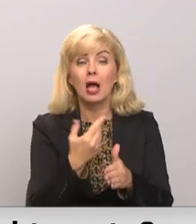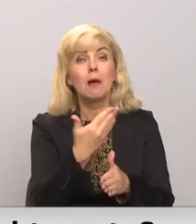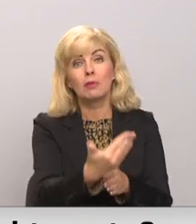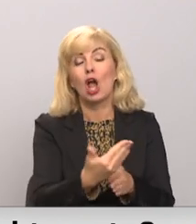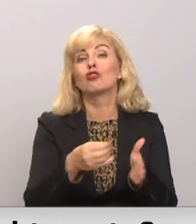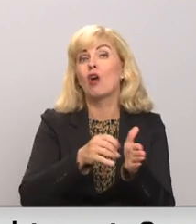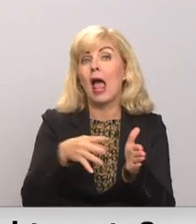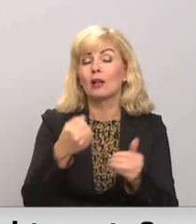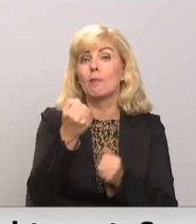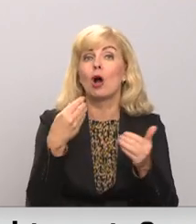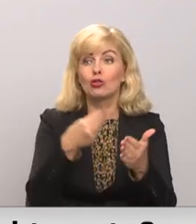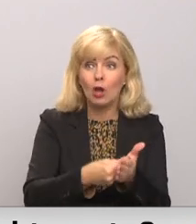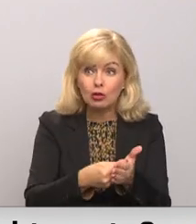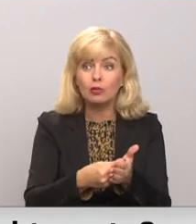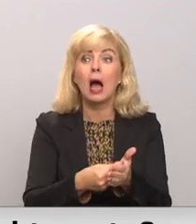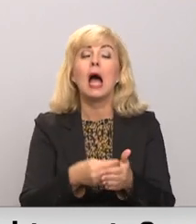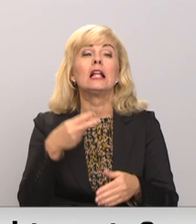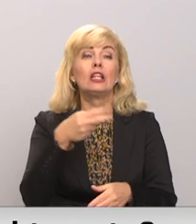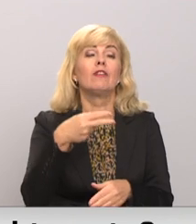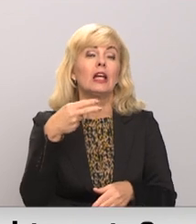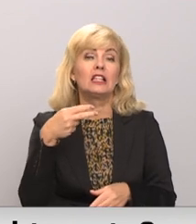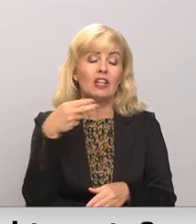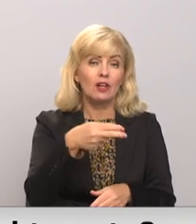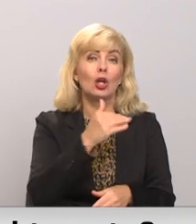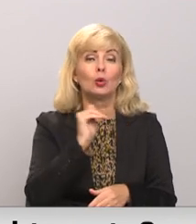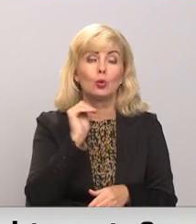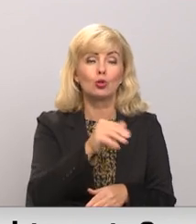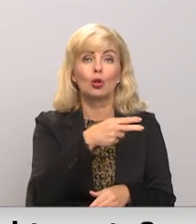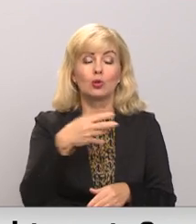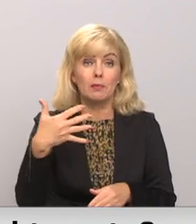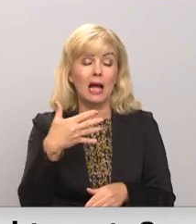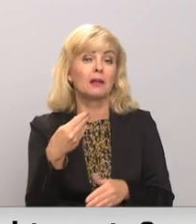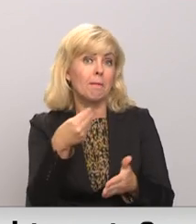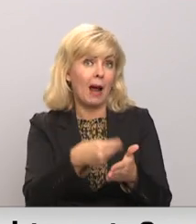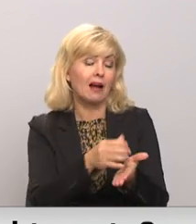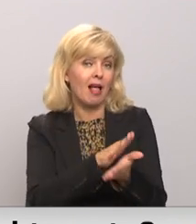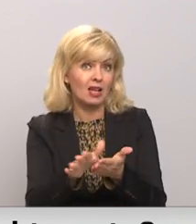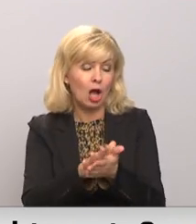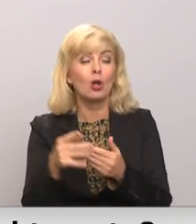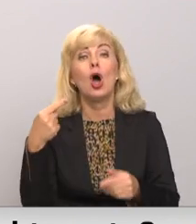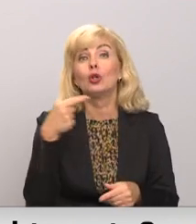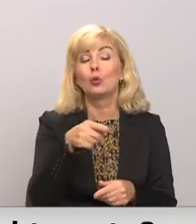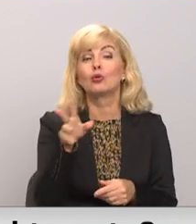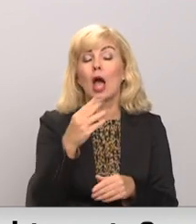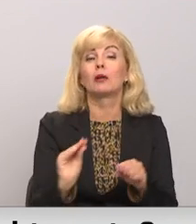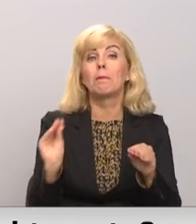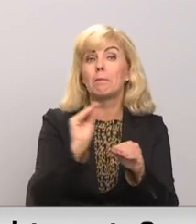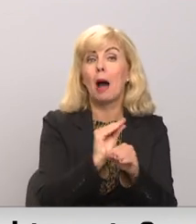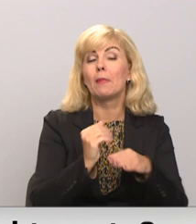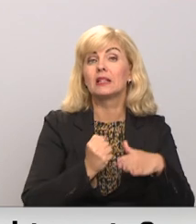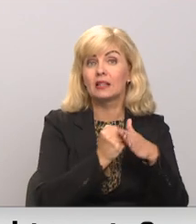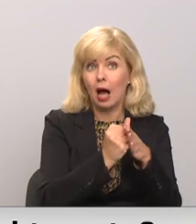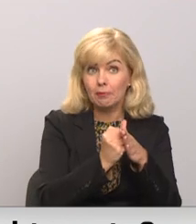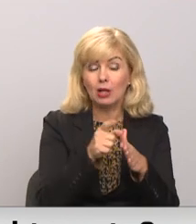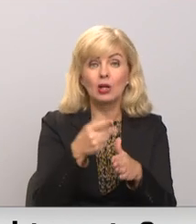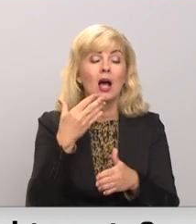iegādēja 2 250 eiro, ja pērkat lietotu elektroauto. Vēl 1000 eiro papildus atbalsts pienākas